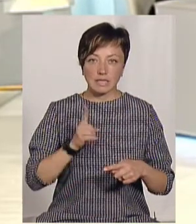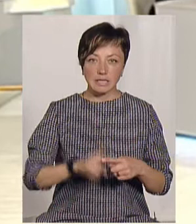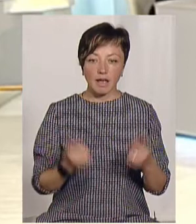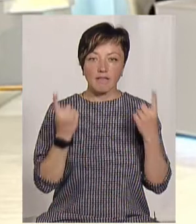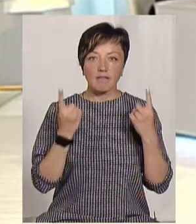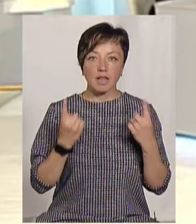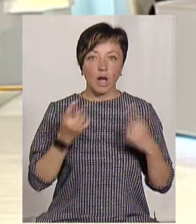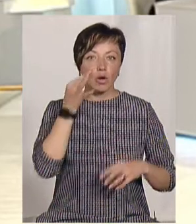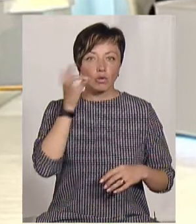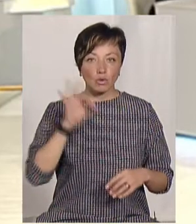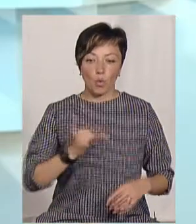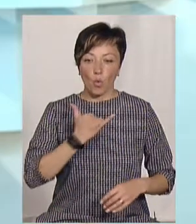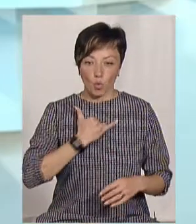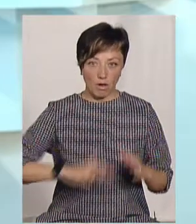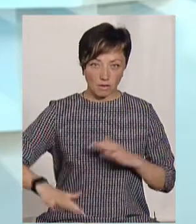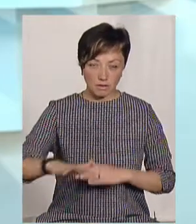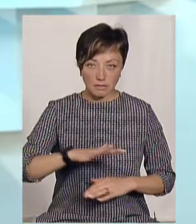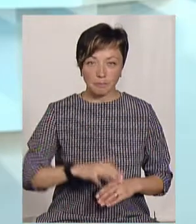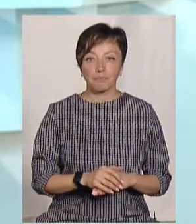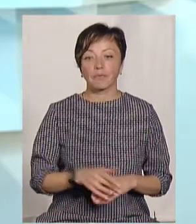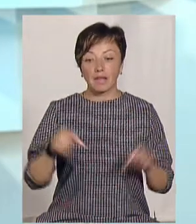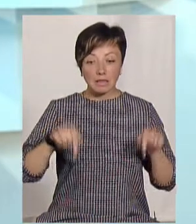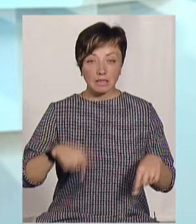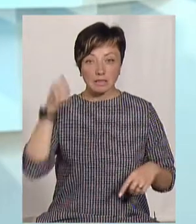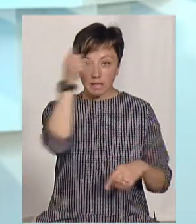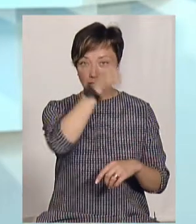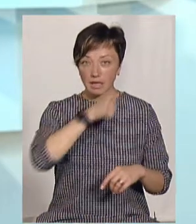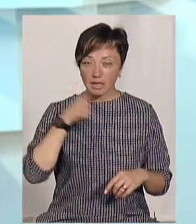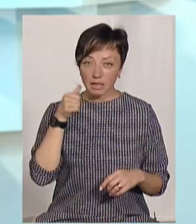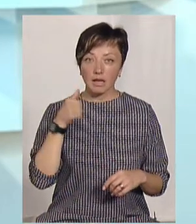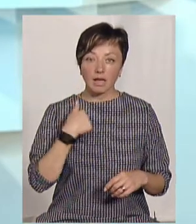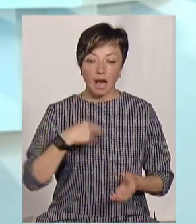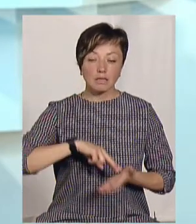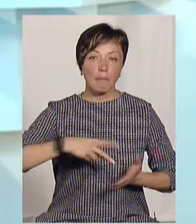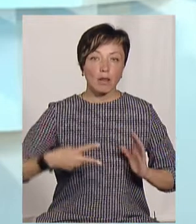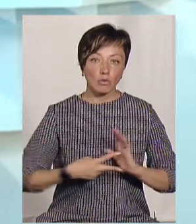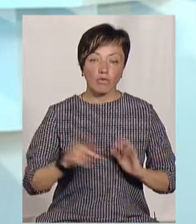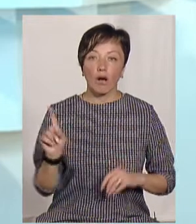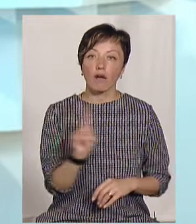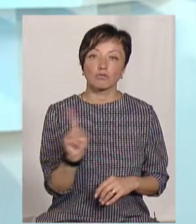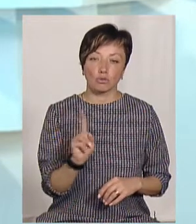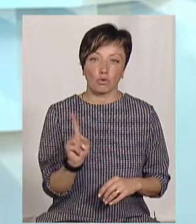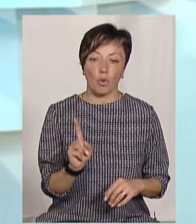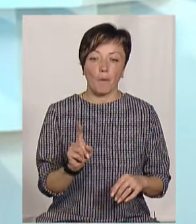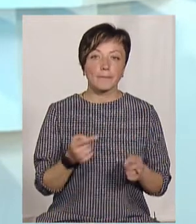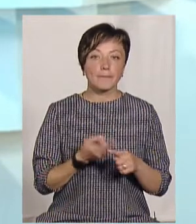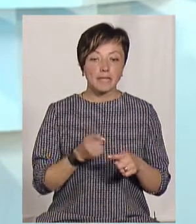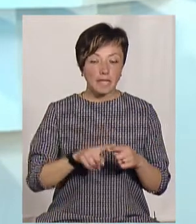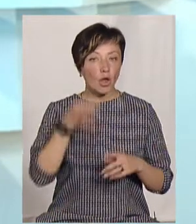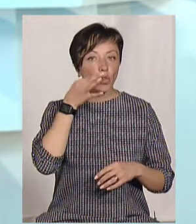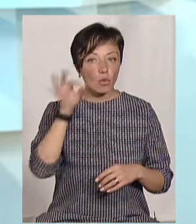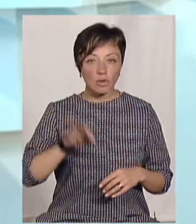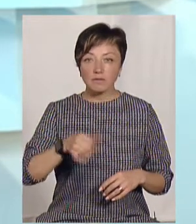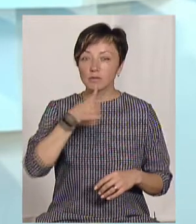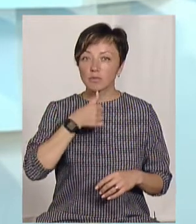великий багаж в нас. Тому на цей рік я запланував, що ми цей свій досвід